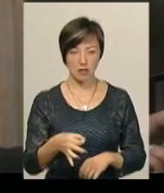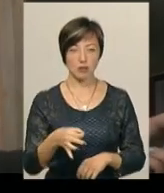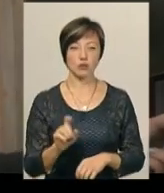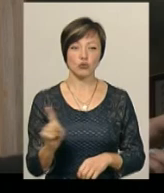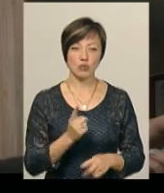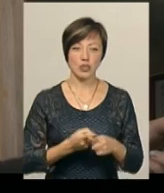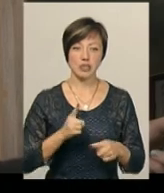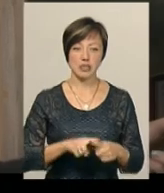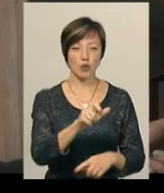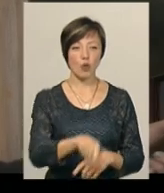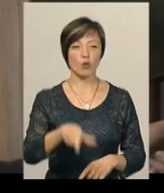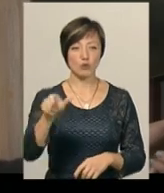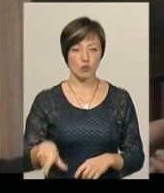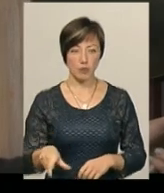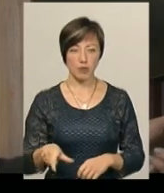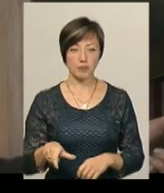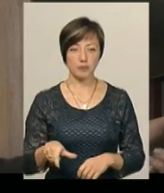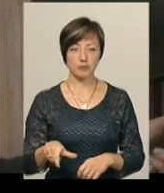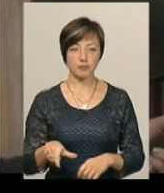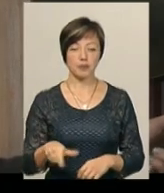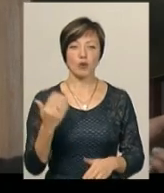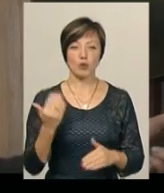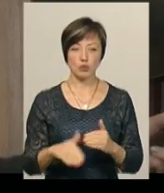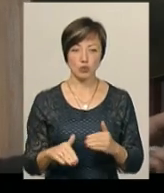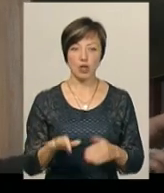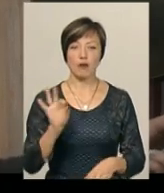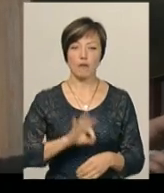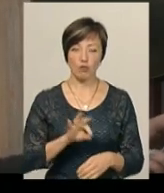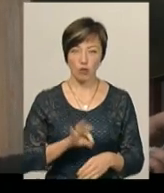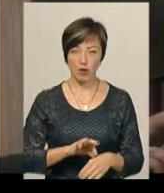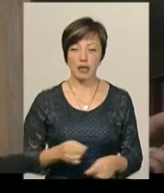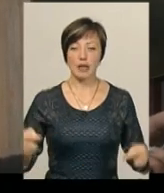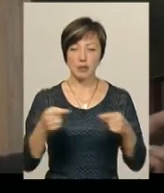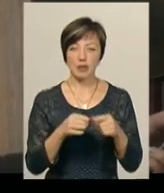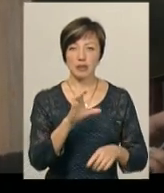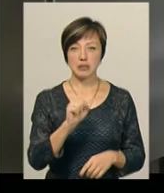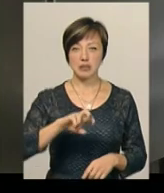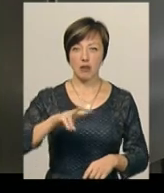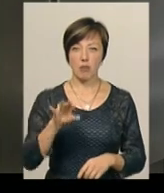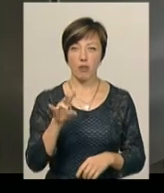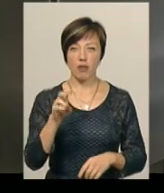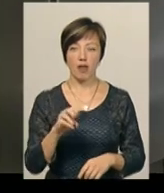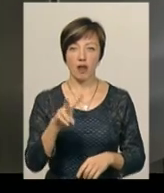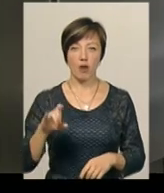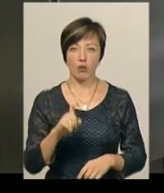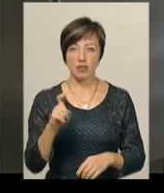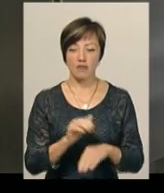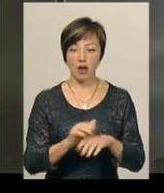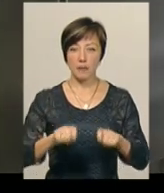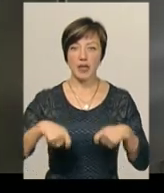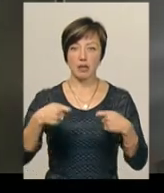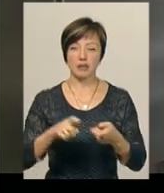що ці особи уже хворі іменно сальмонельозом. Фактором передачі